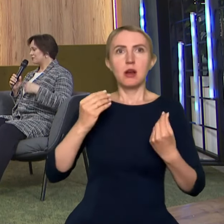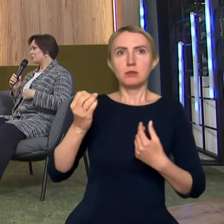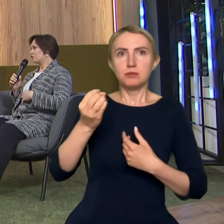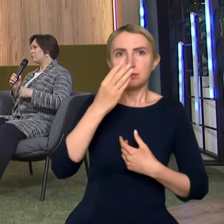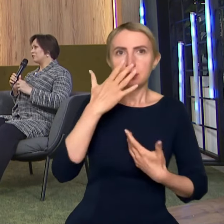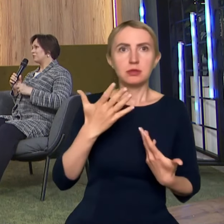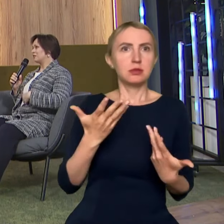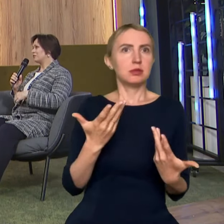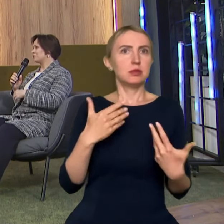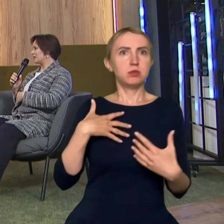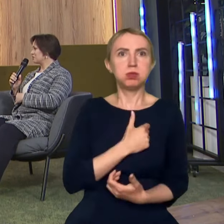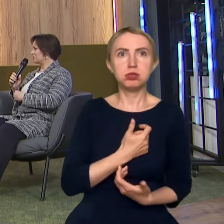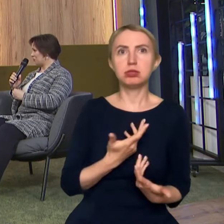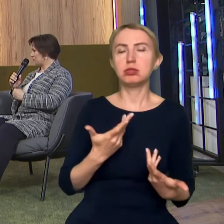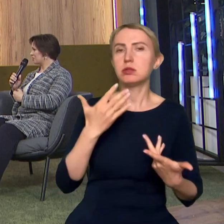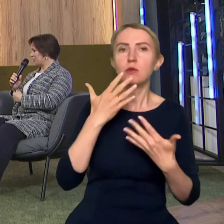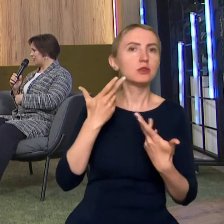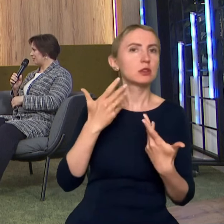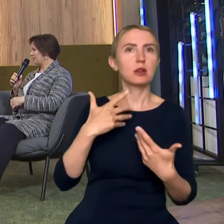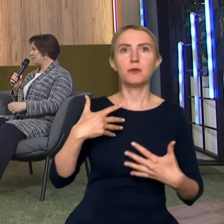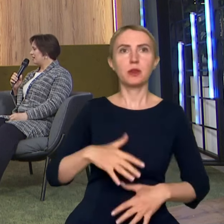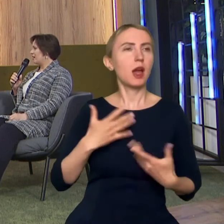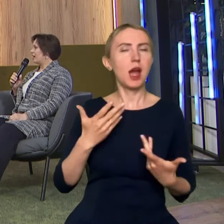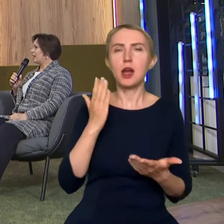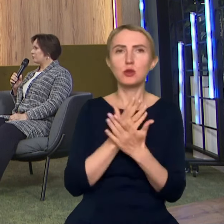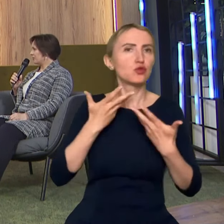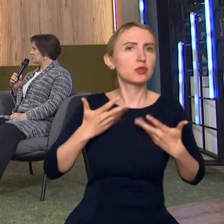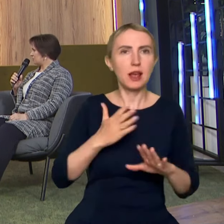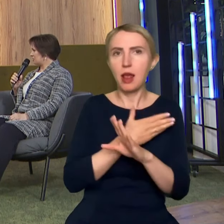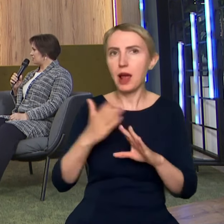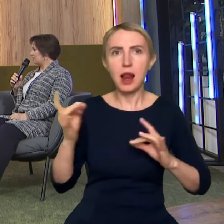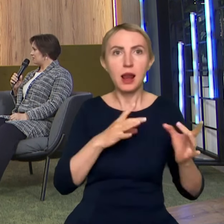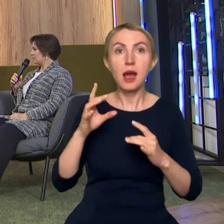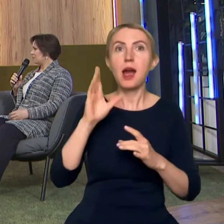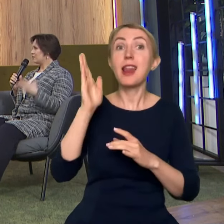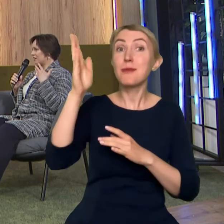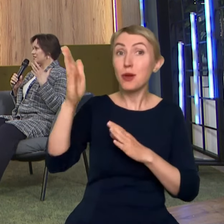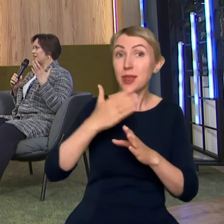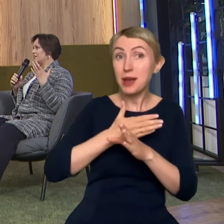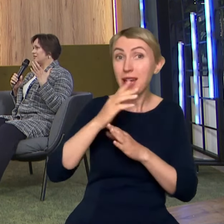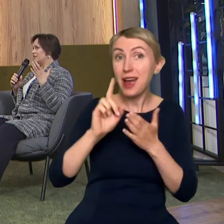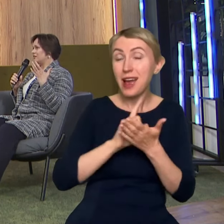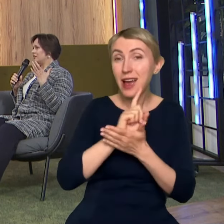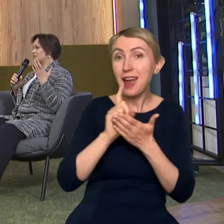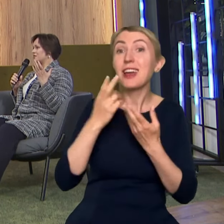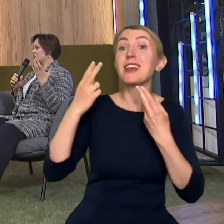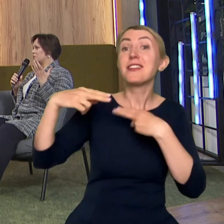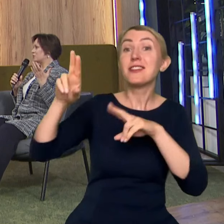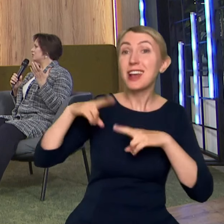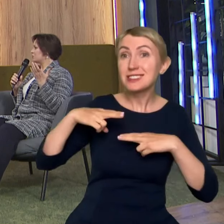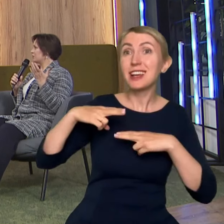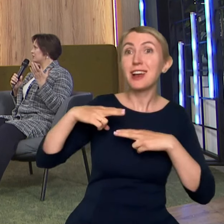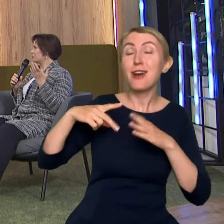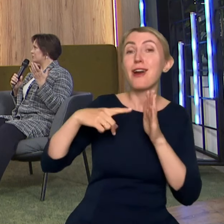stwierdza pod wpływem tej frustracji, że to jest koniec jego kariery, ale po jakimś czasie wraca i jest